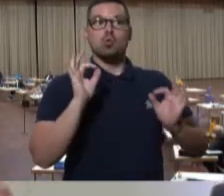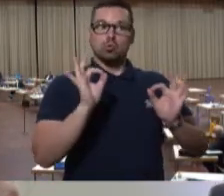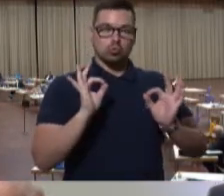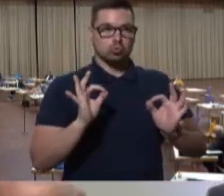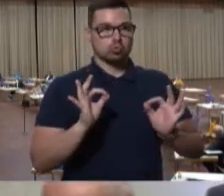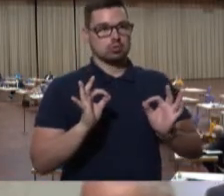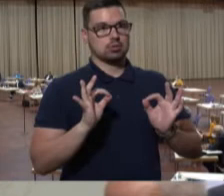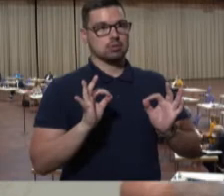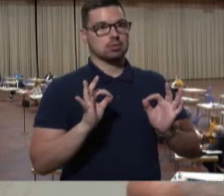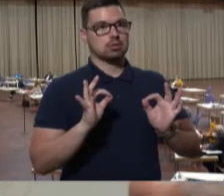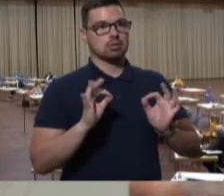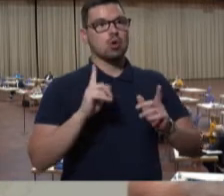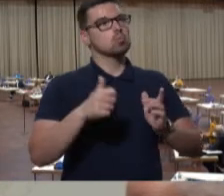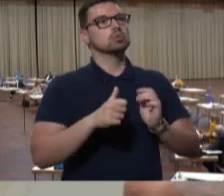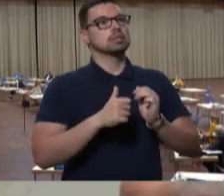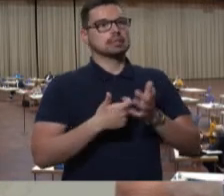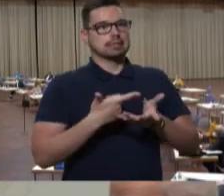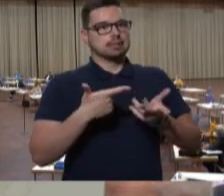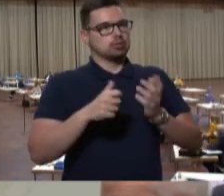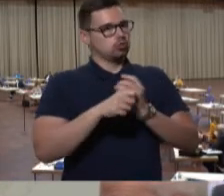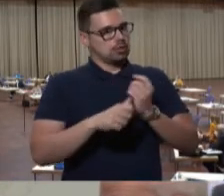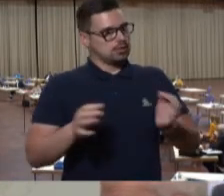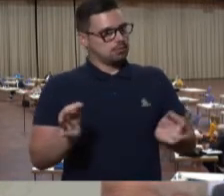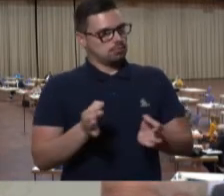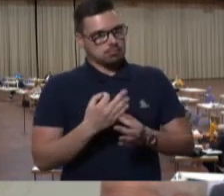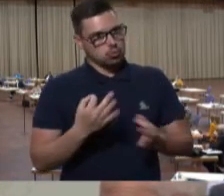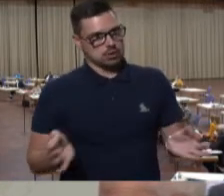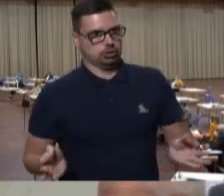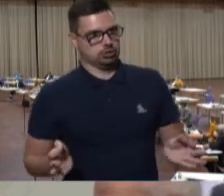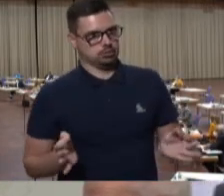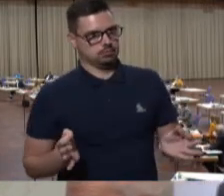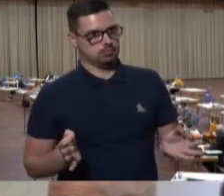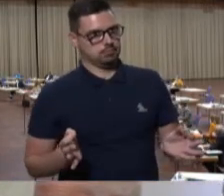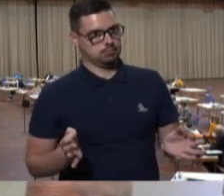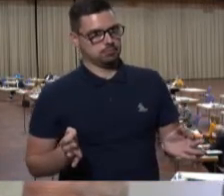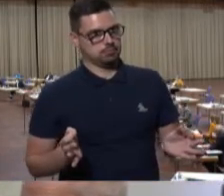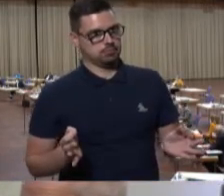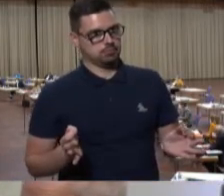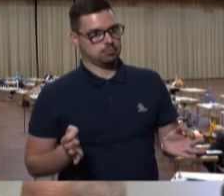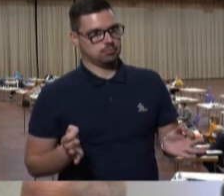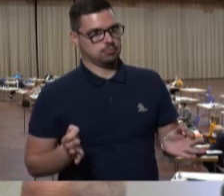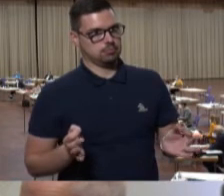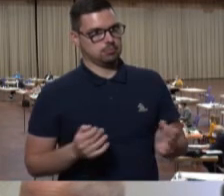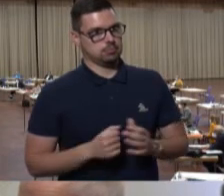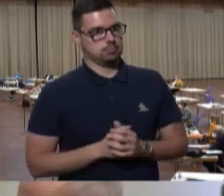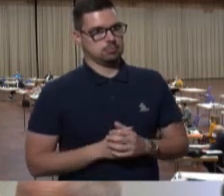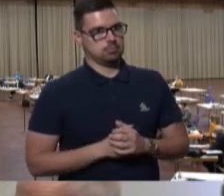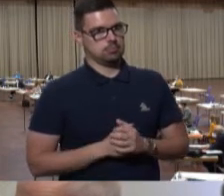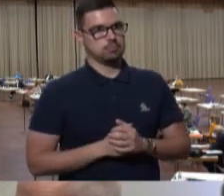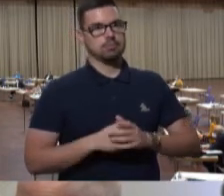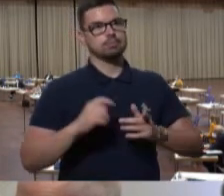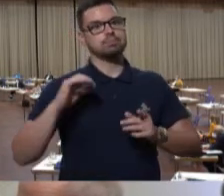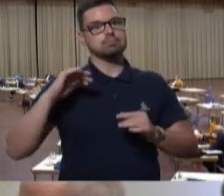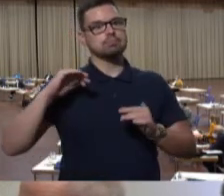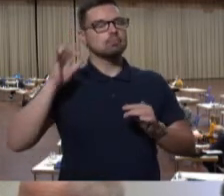gut, dass Sie auch ohne diese Kraftausdrücke, glaube ich, auskommen in Zukunft. Frau Präsidentin, alles will lebendige Debatten